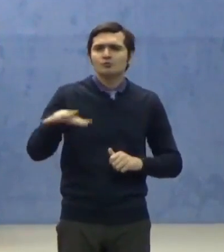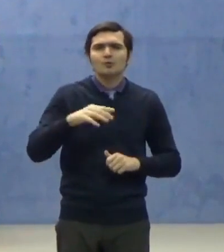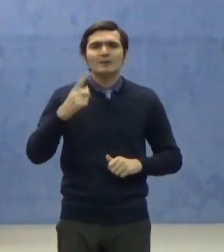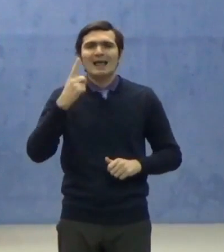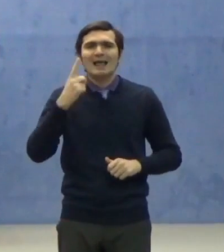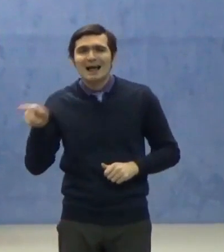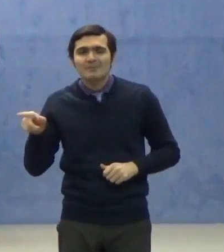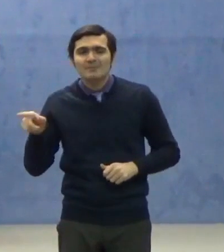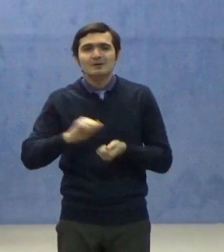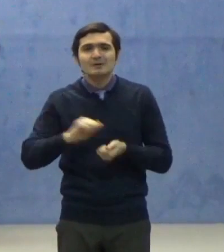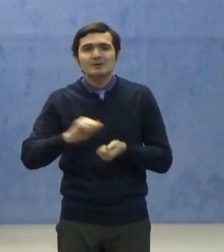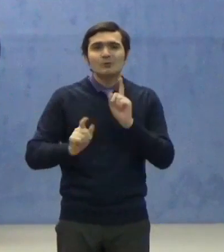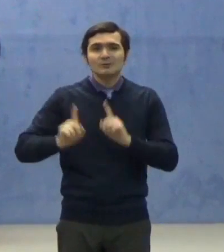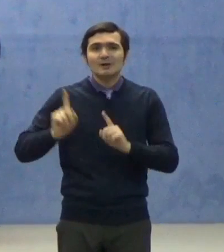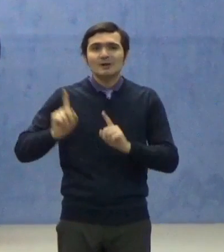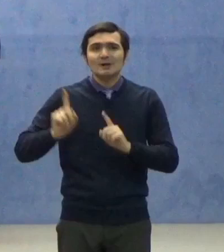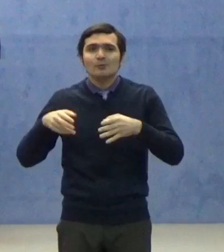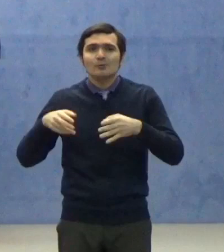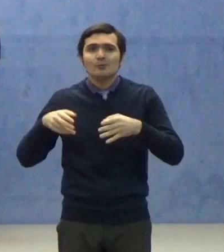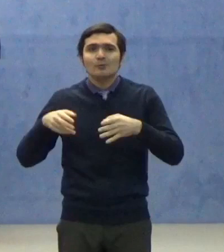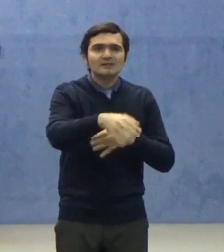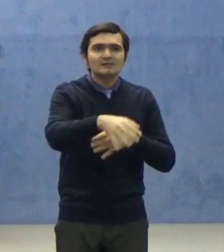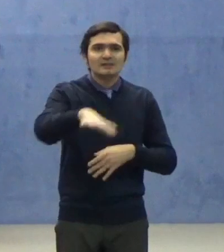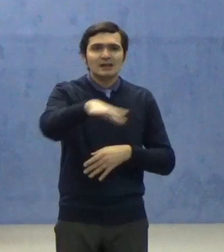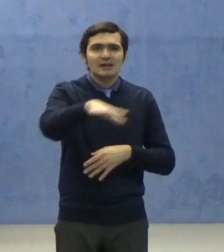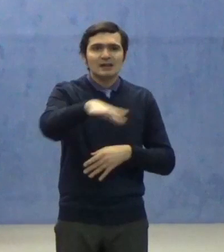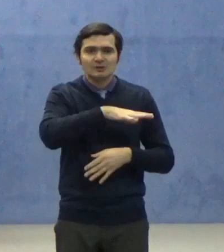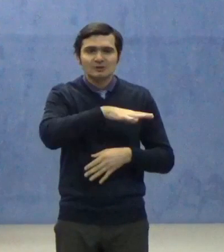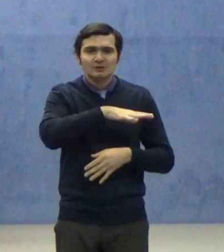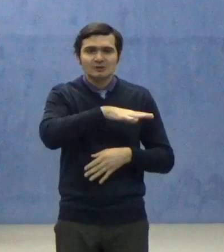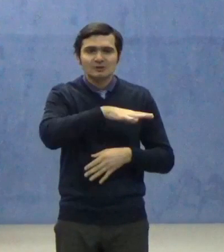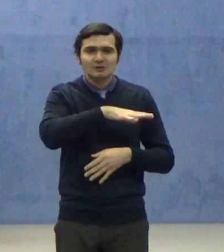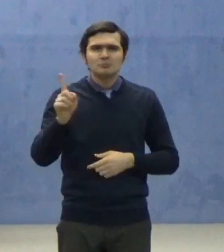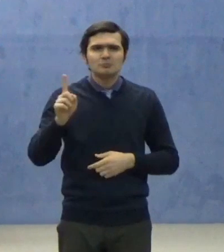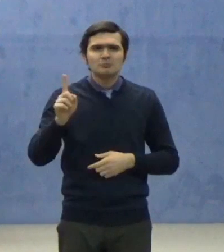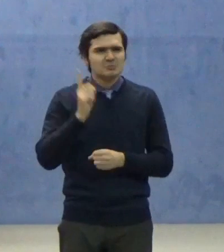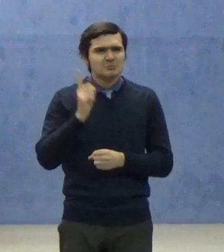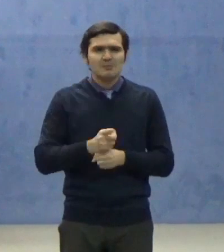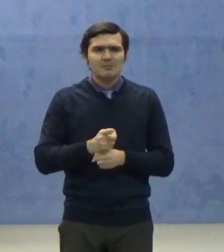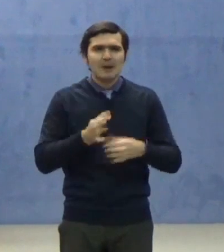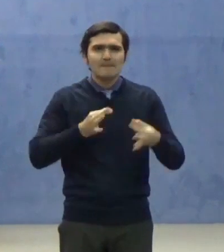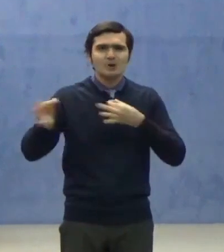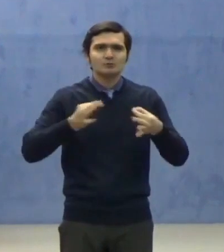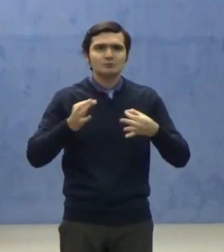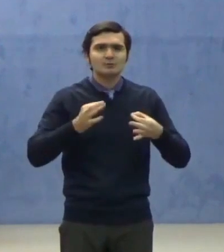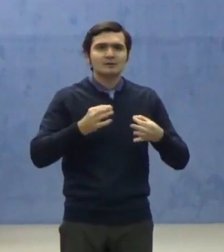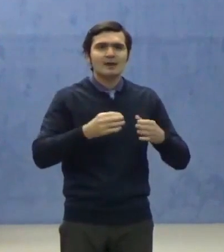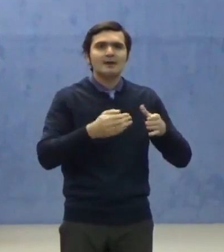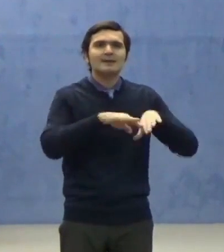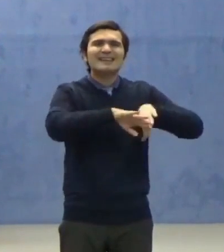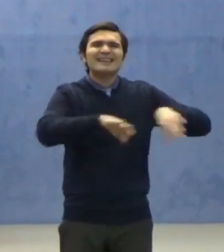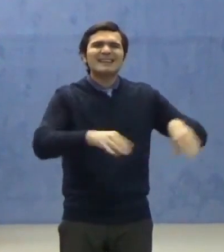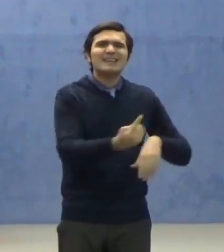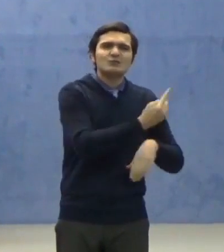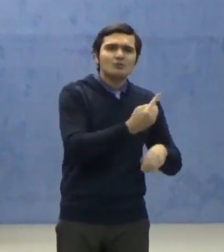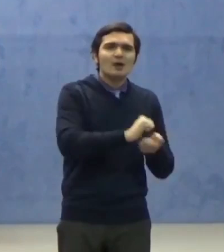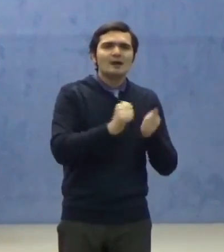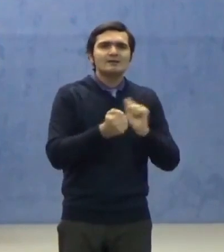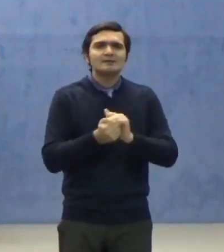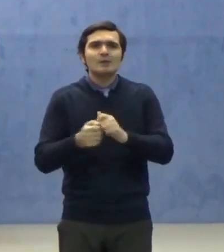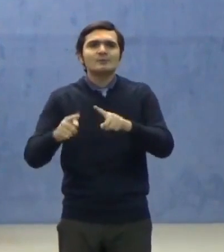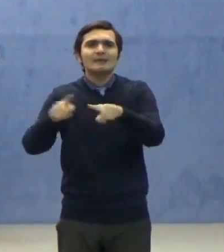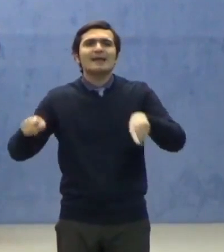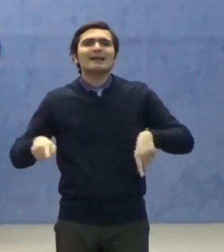ori au tranzitat aceste zone, nu se supun măsurilor de carantină sau izolare, dacă la prezentarea în punctul de